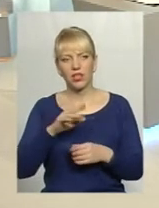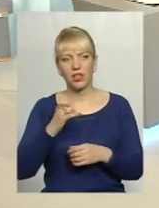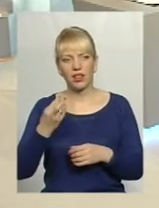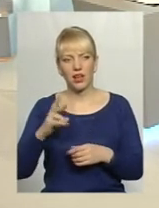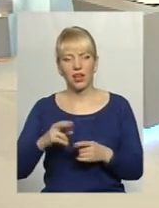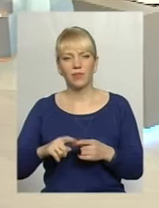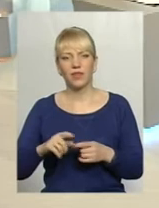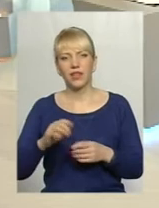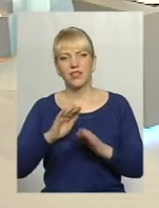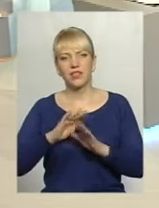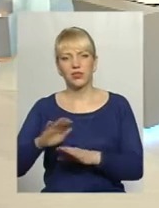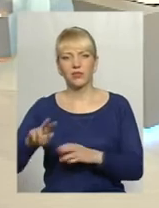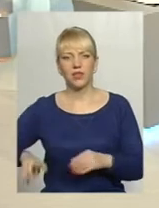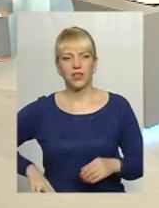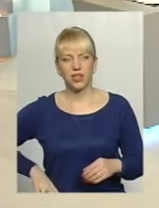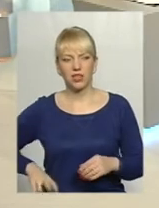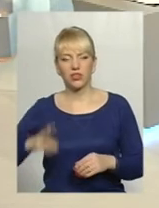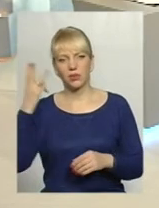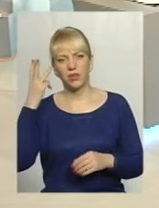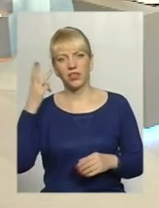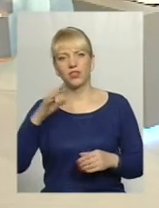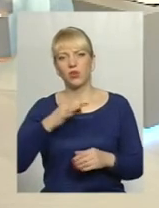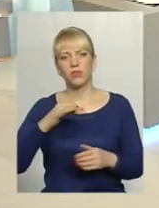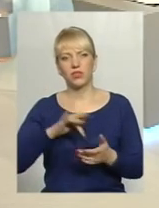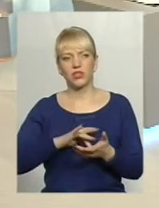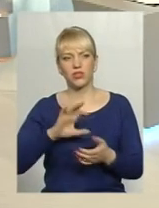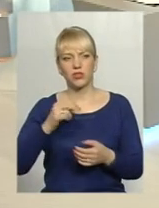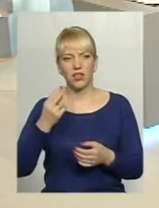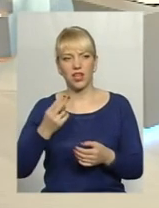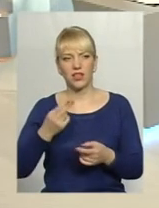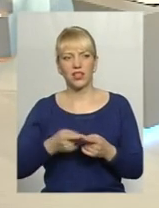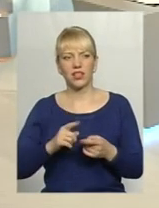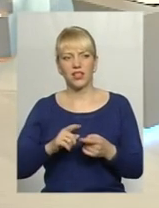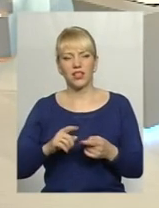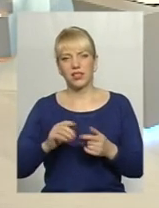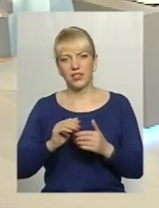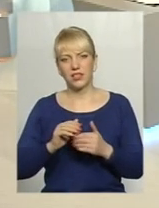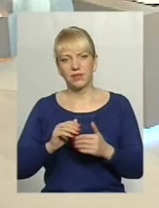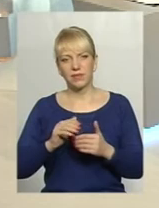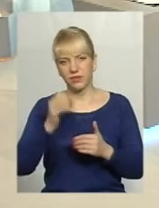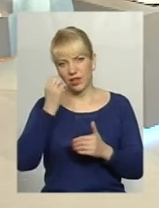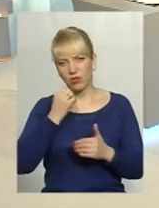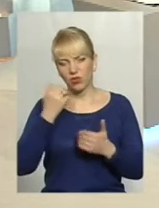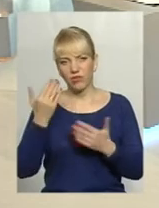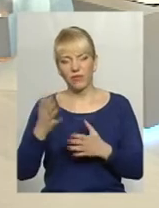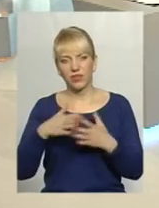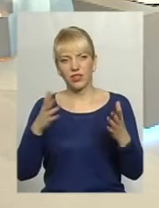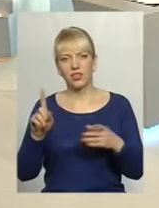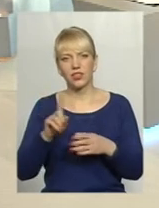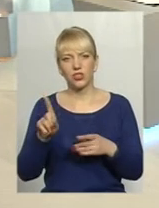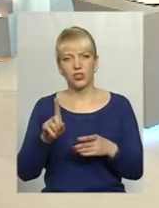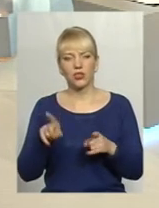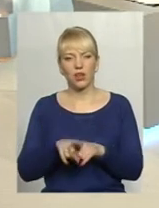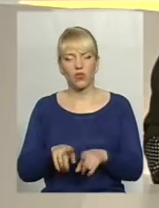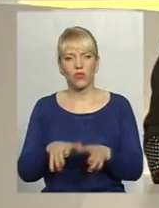Мальника, заступник директора Хмельницького обласного центру соціальних спорудів для сім'ї, дітей та молоді. Дякую вам велике, що таку,